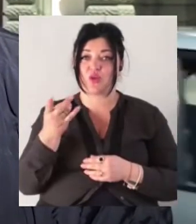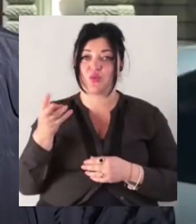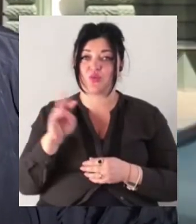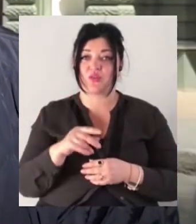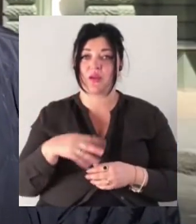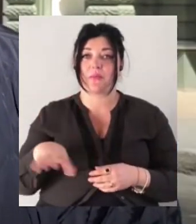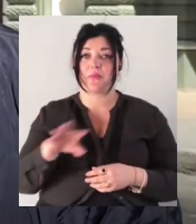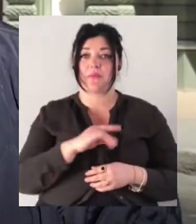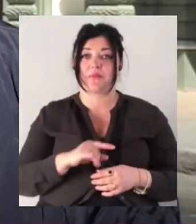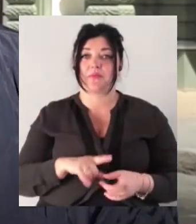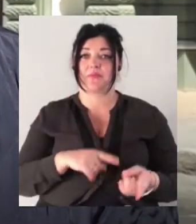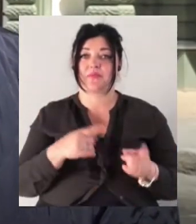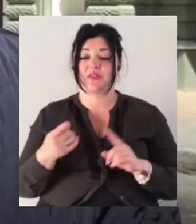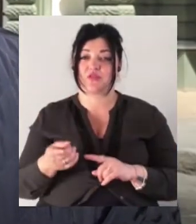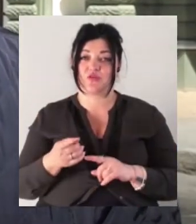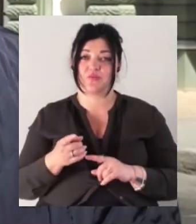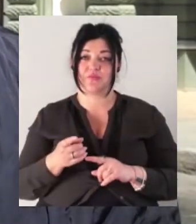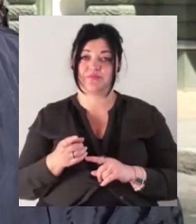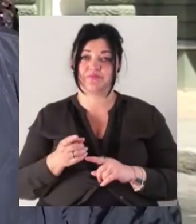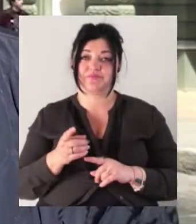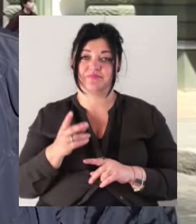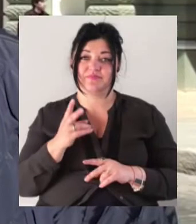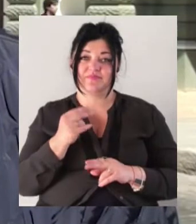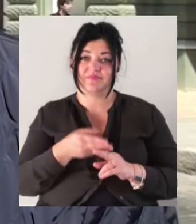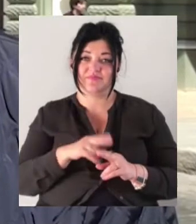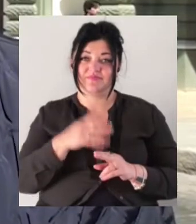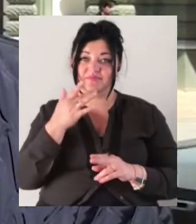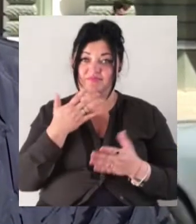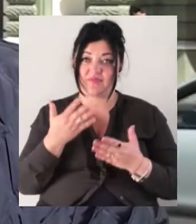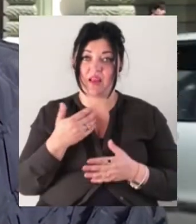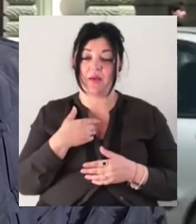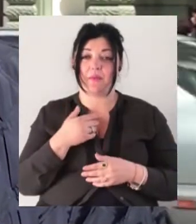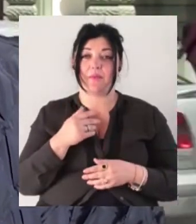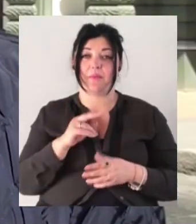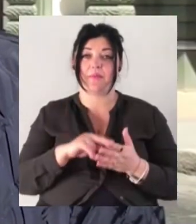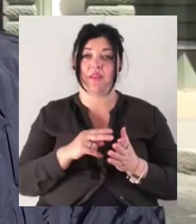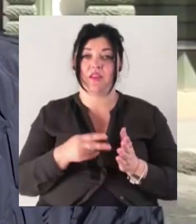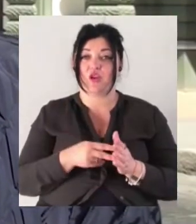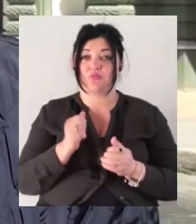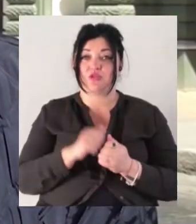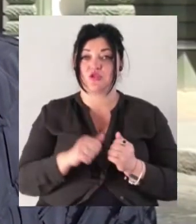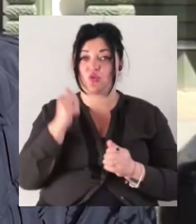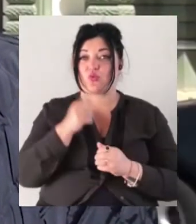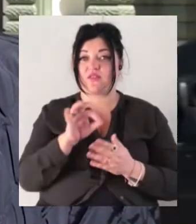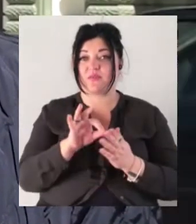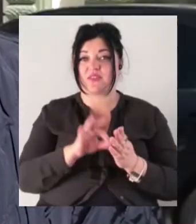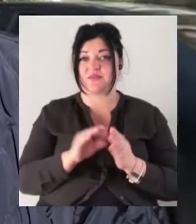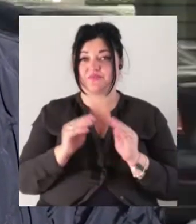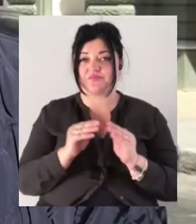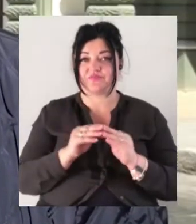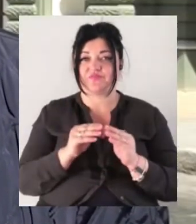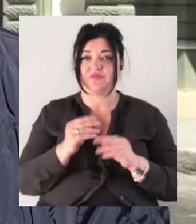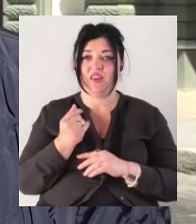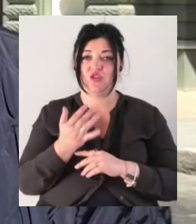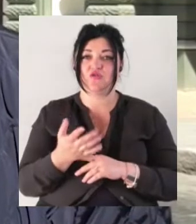перейдемо на висадку літній. Всі підприємства планирують, але ежегодно одна і теж кількість, це